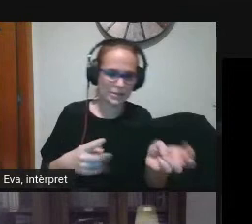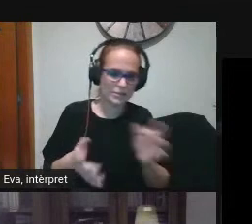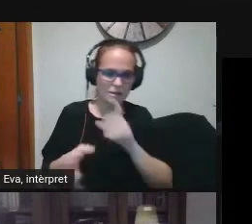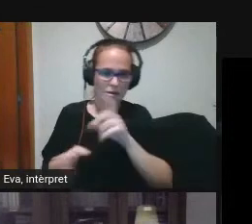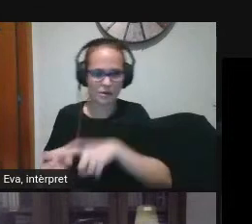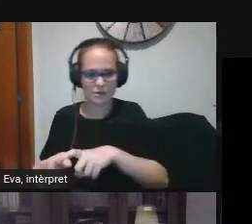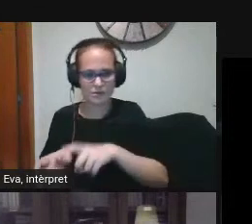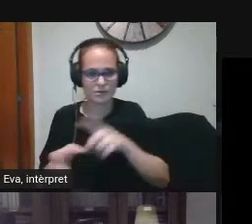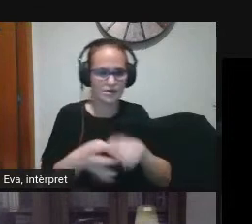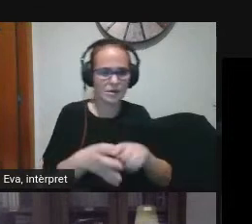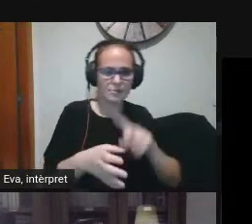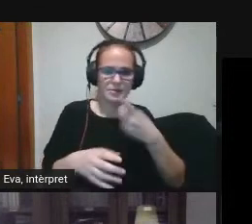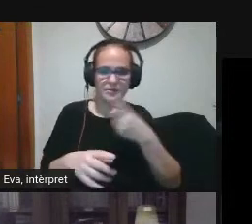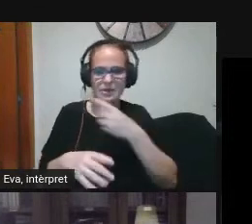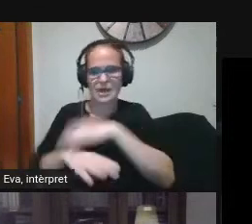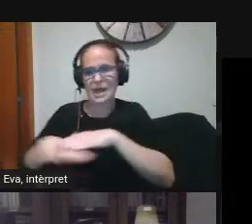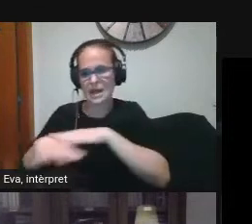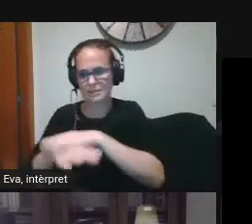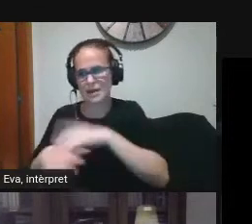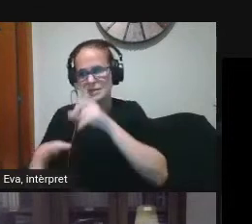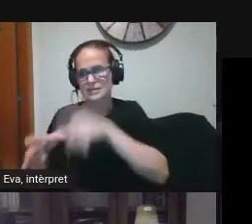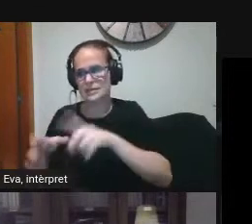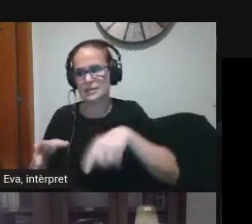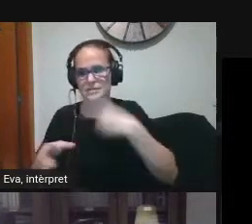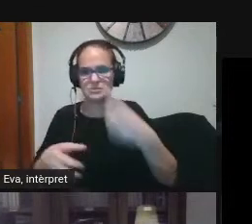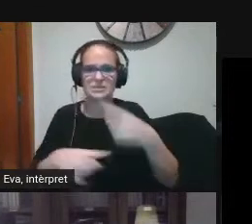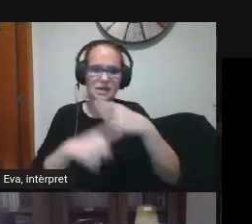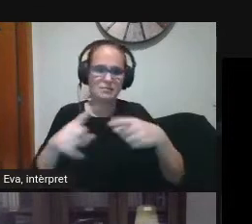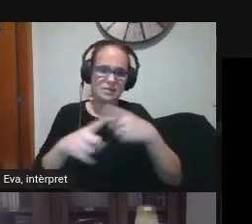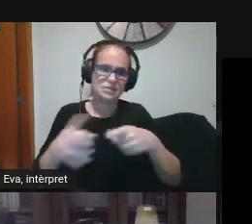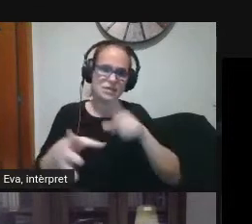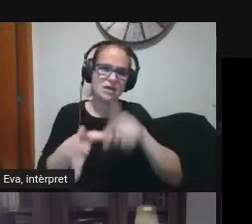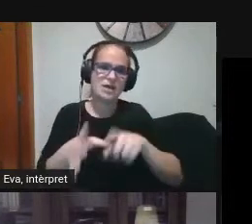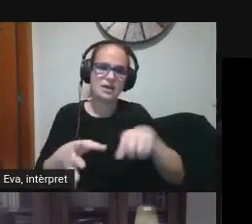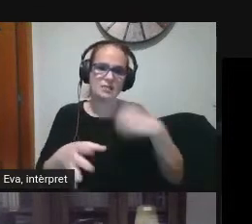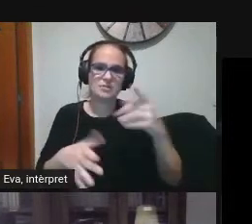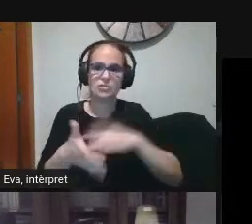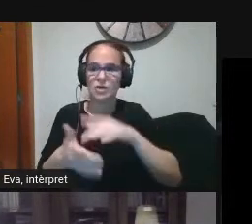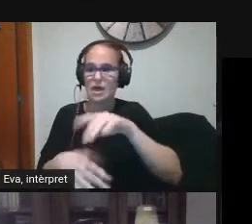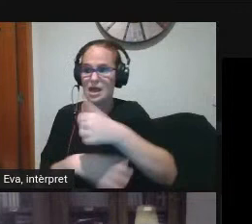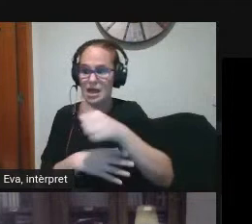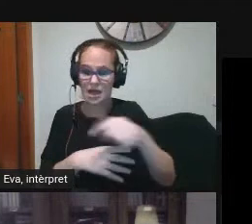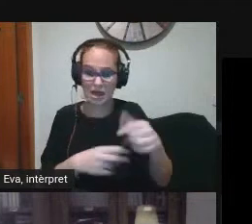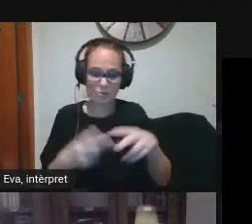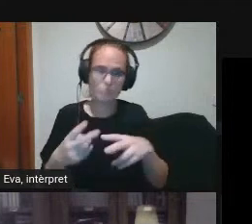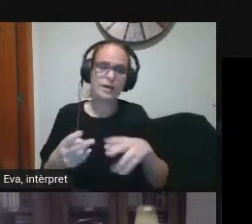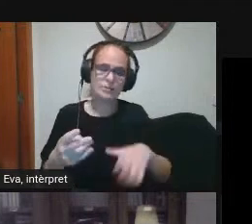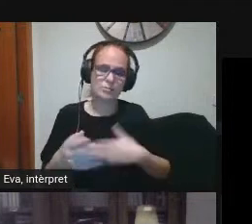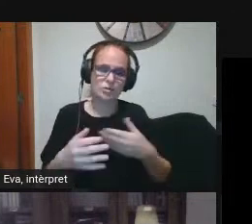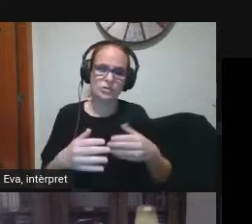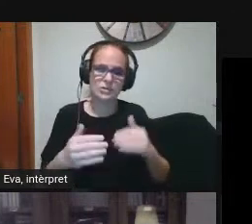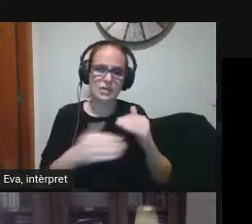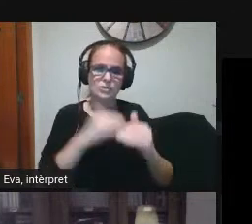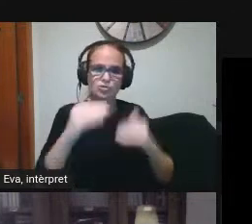bàsic després passes al mitjà i per fer el superior es desanir a mitjà aprovat llavors tenim el nivell intermèdic que és el